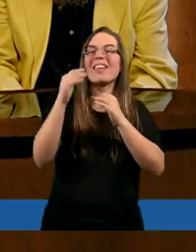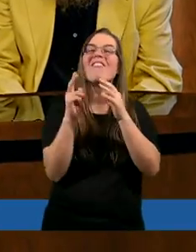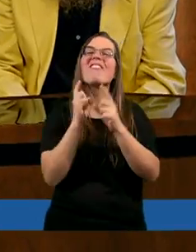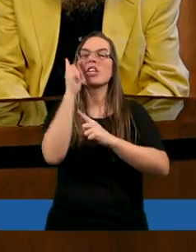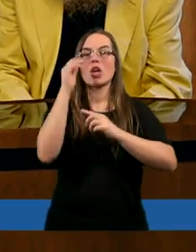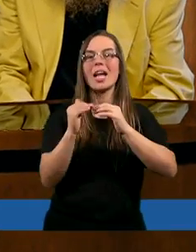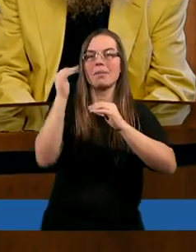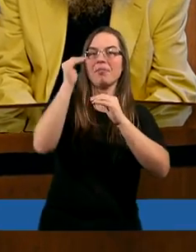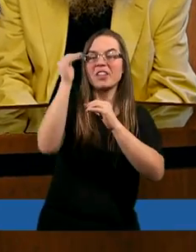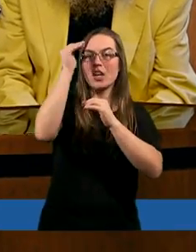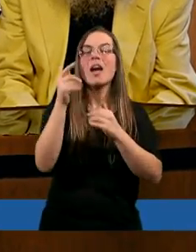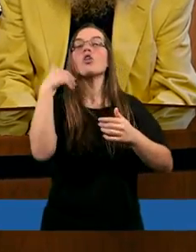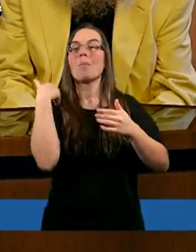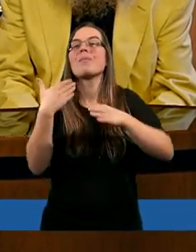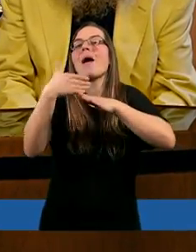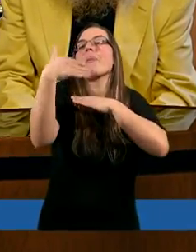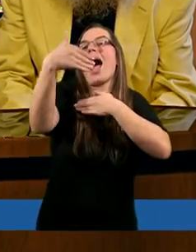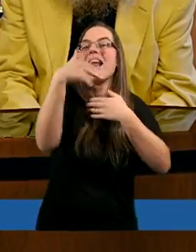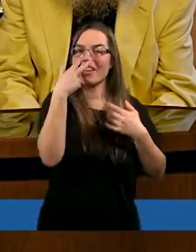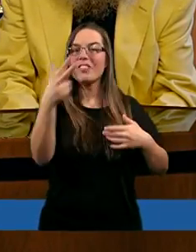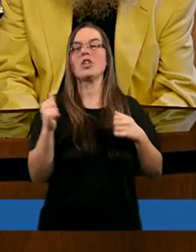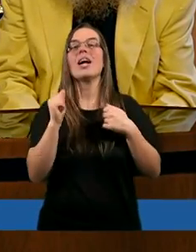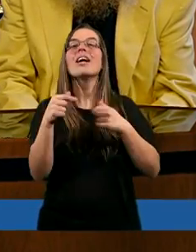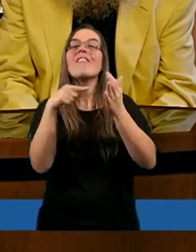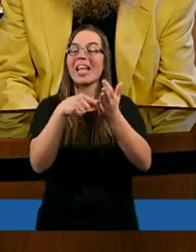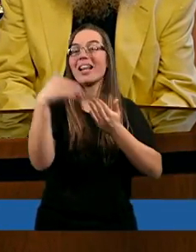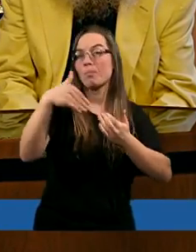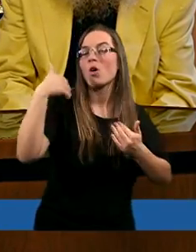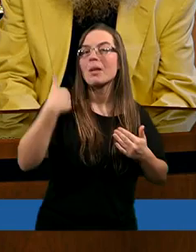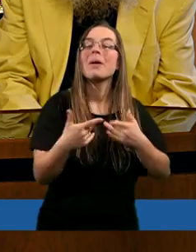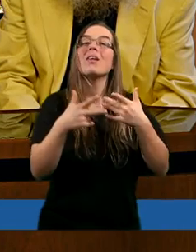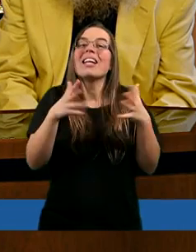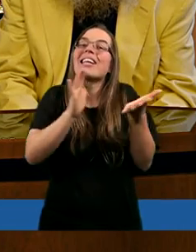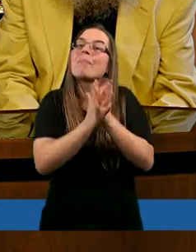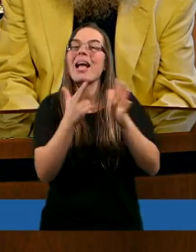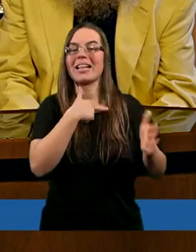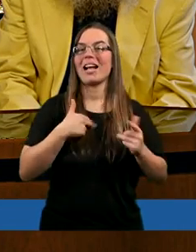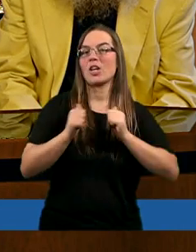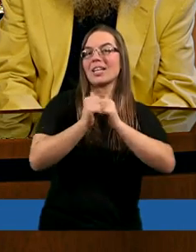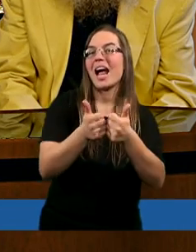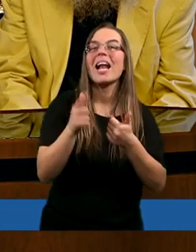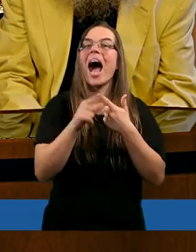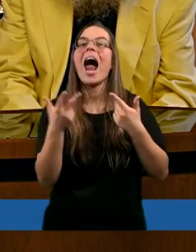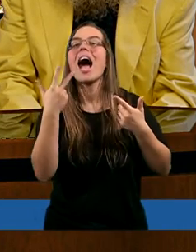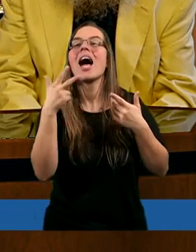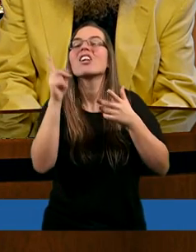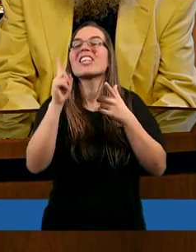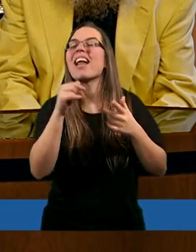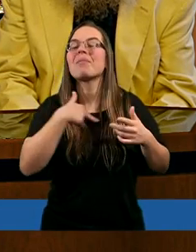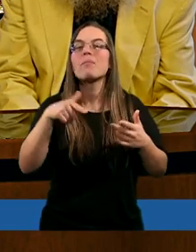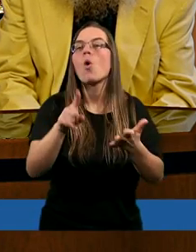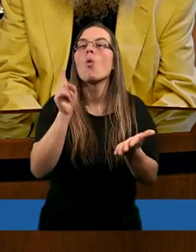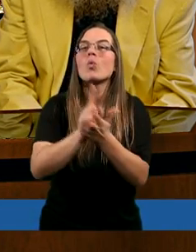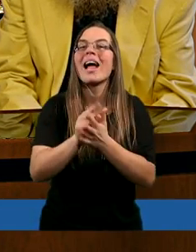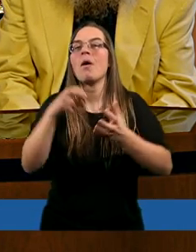wyżej, to byśmy dalej widzieli i wtedy byśmy mogli zmienić nasze zdanie, ale nie bardzo nam się to udaje,